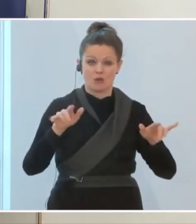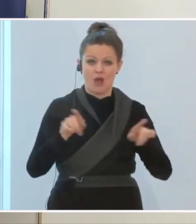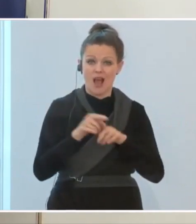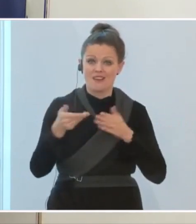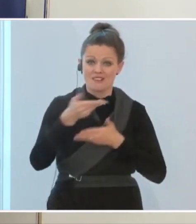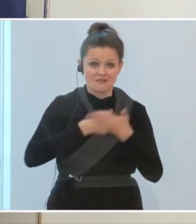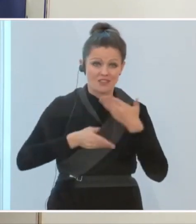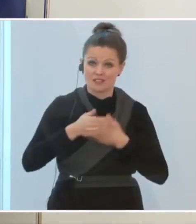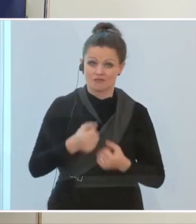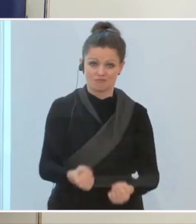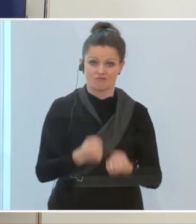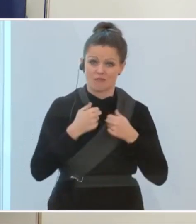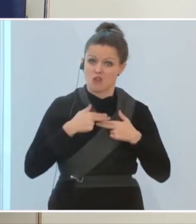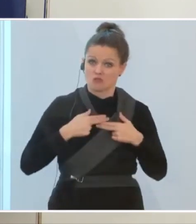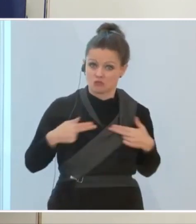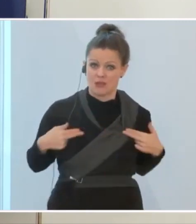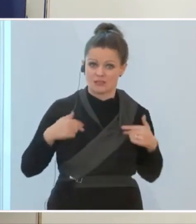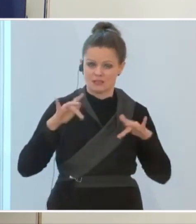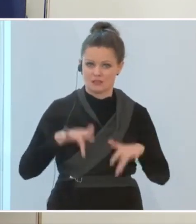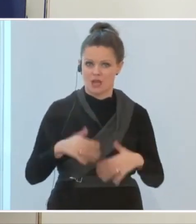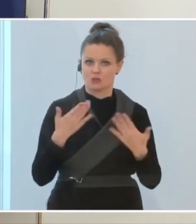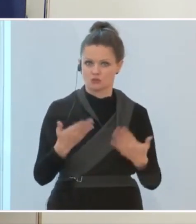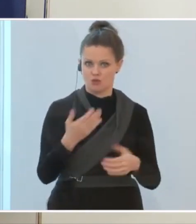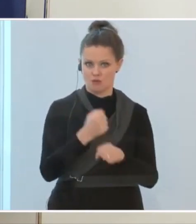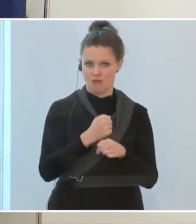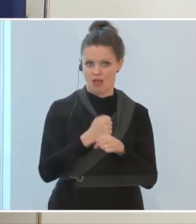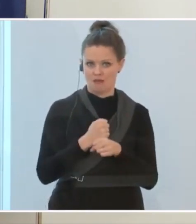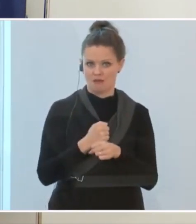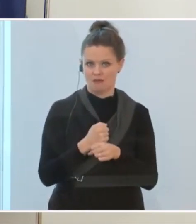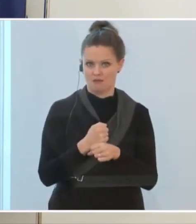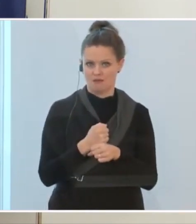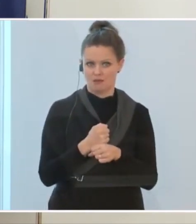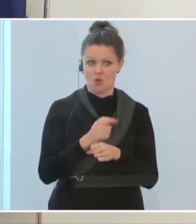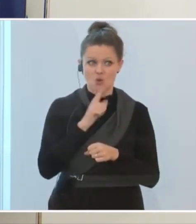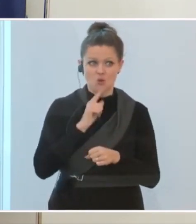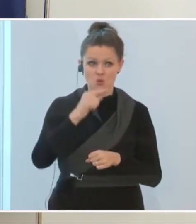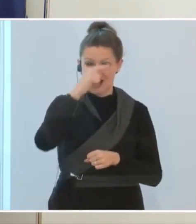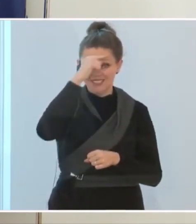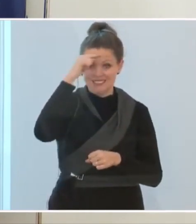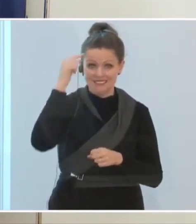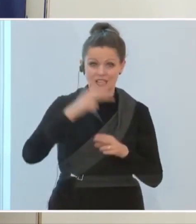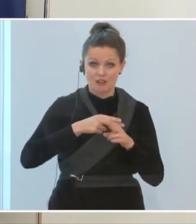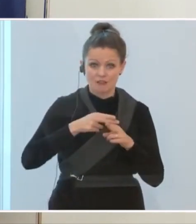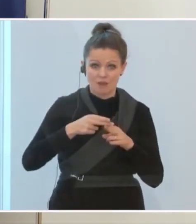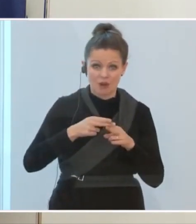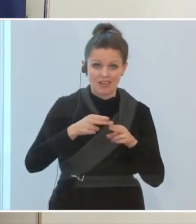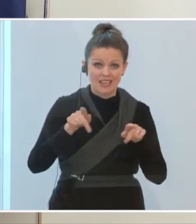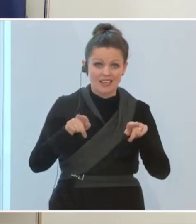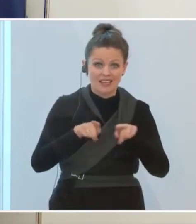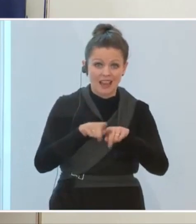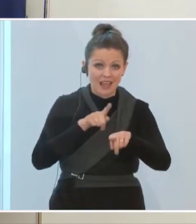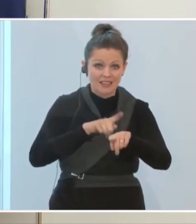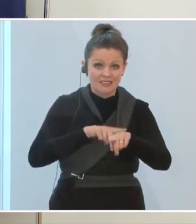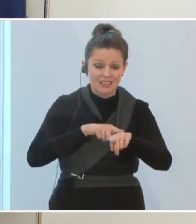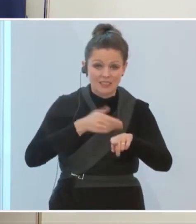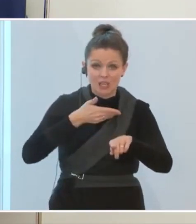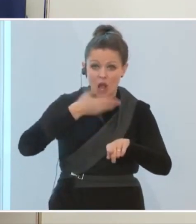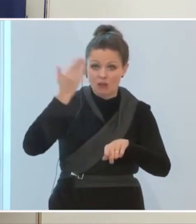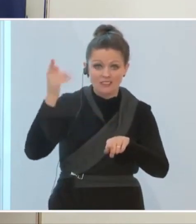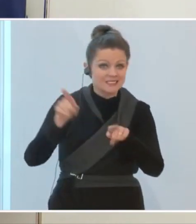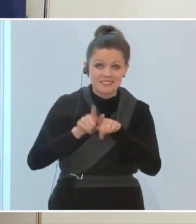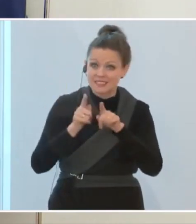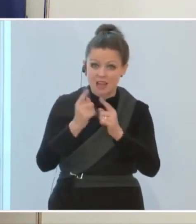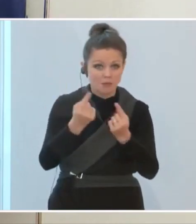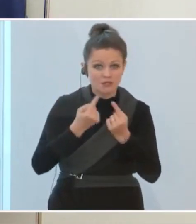extrem schmerzhaft. Wenn wir das tun wollen, dann macht es ja nur Sinn, selbiges gleichzeitig auch mit dem Ausland zu